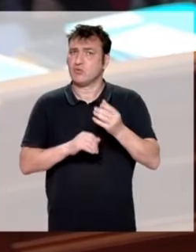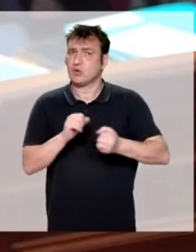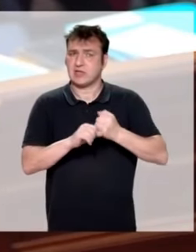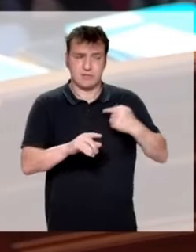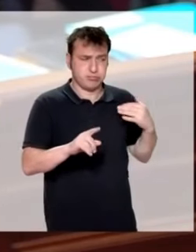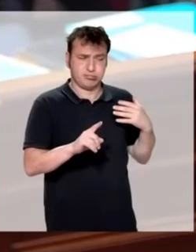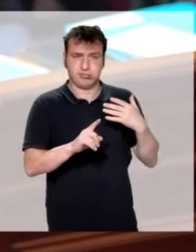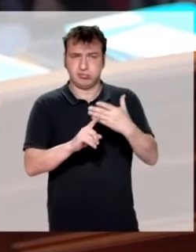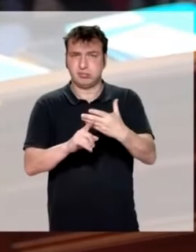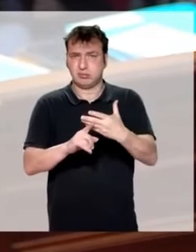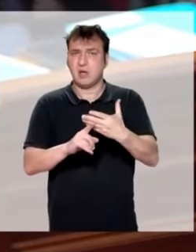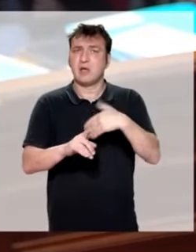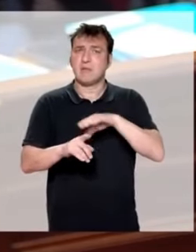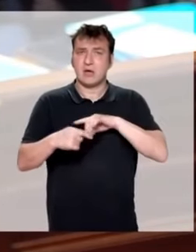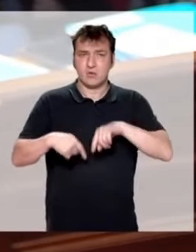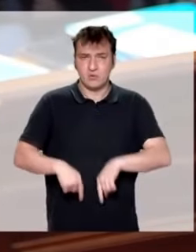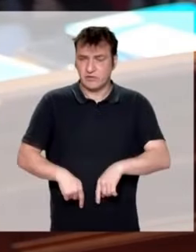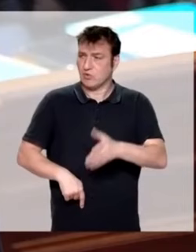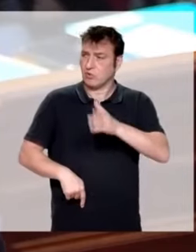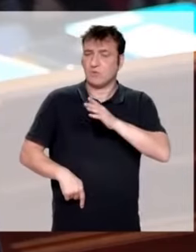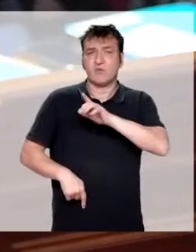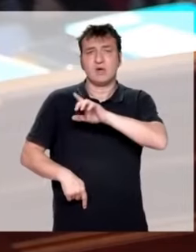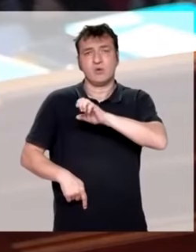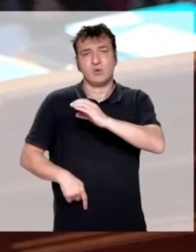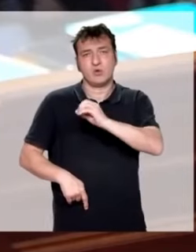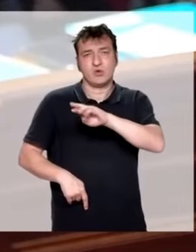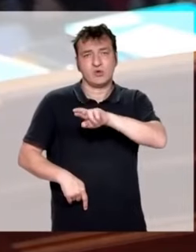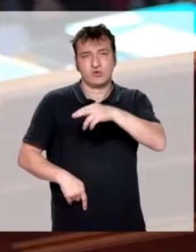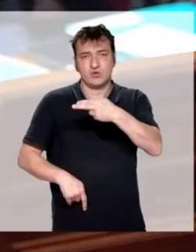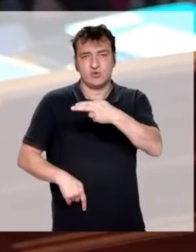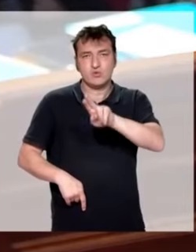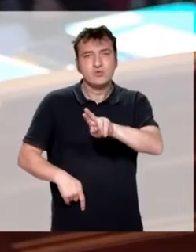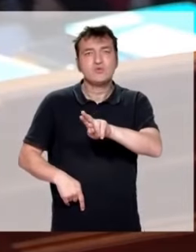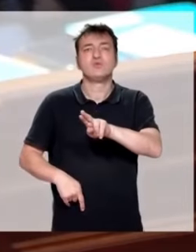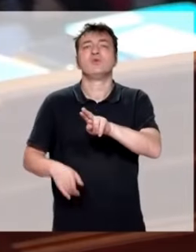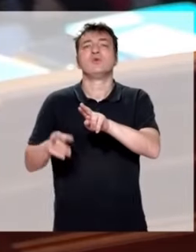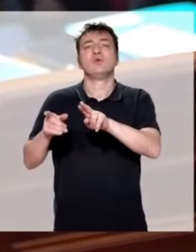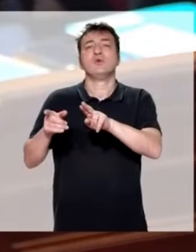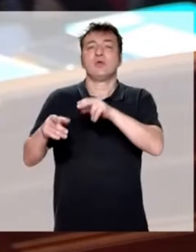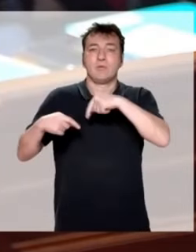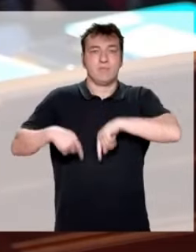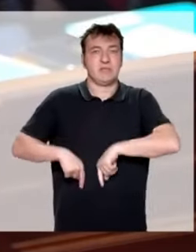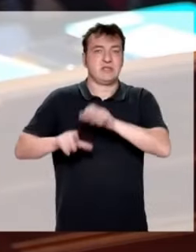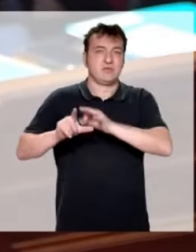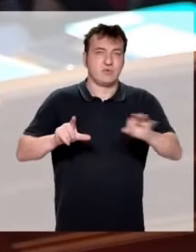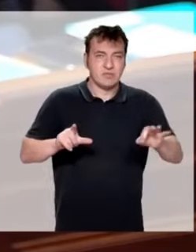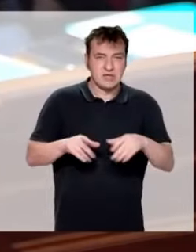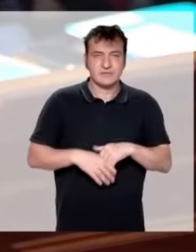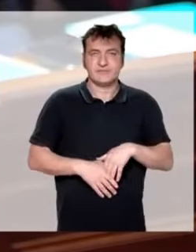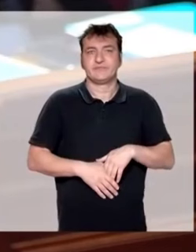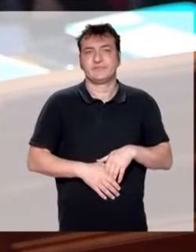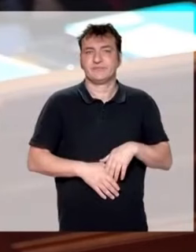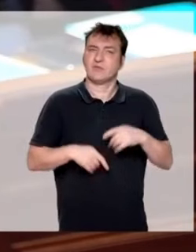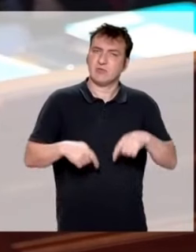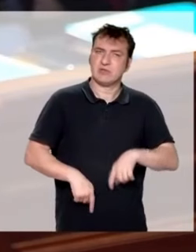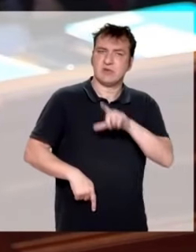Sébastien Lecornu, alors ministre des Outre-mer, par Gérald Darmanin, ministre de l'Intérieur et des Outre-mer, qui a conduit à pouvoir tenir